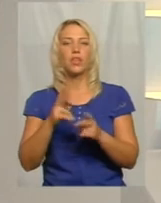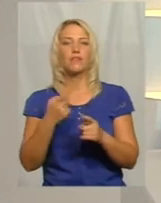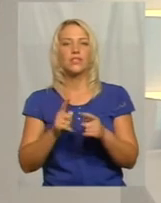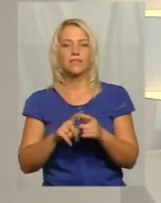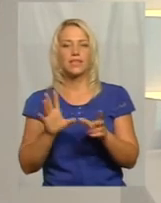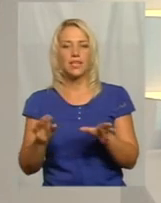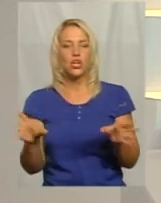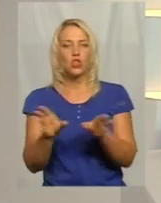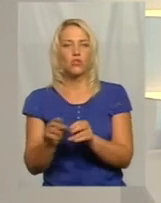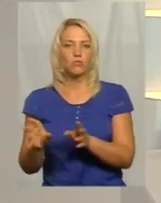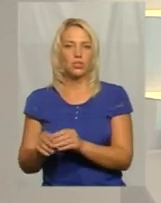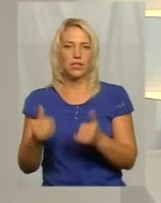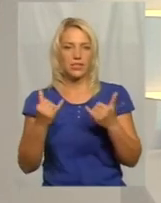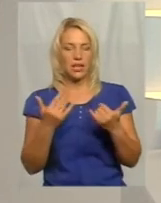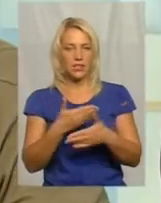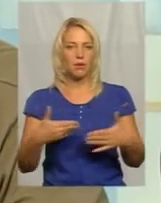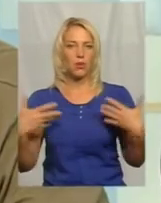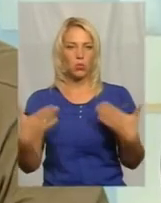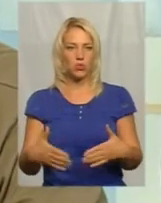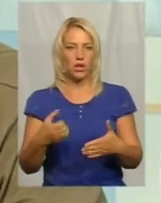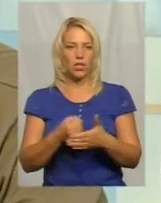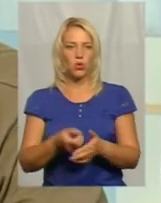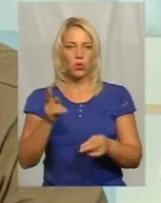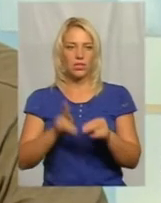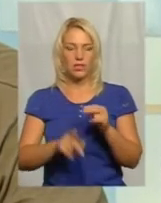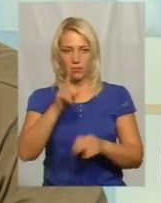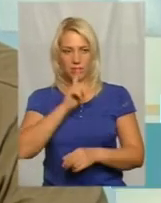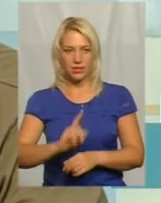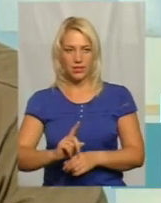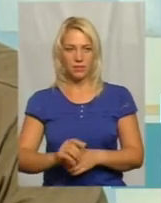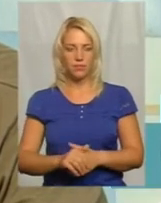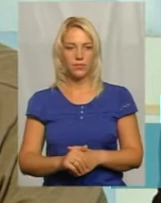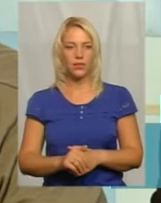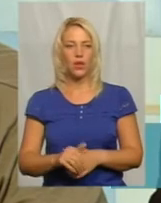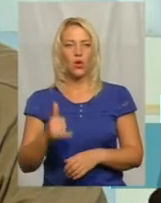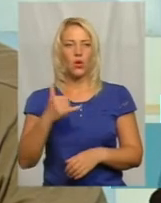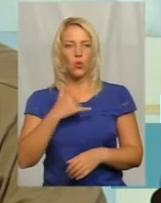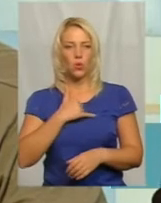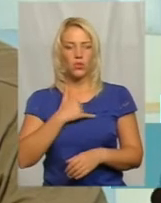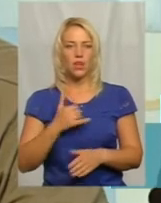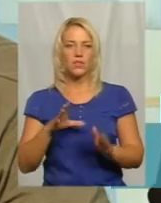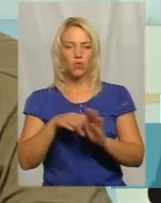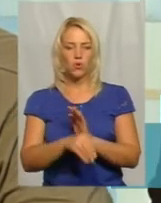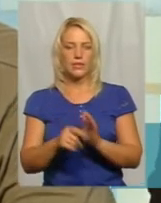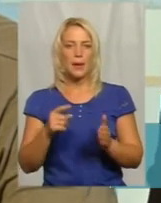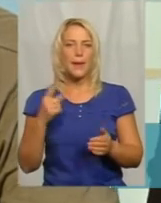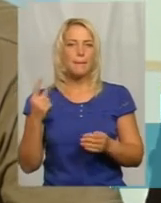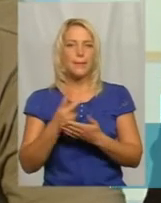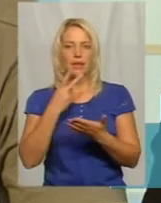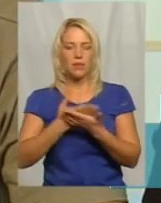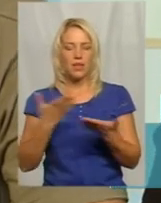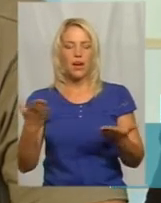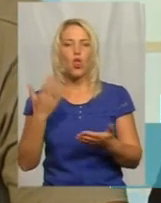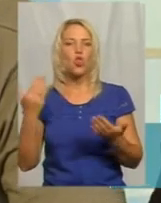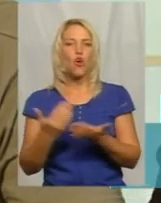Зараз ми вже до кінця місяця, у нас відбудеться прем'єра нового відео і нової